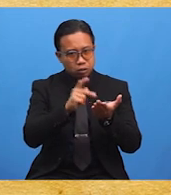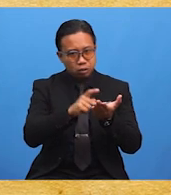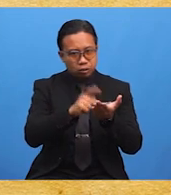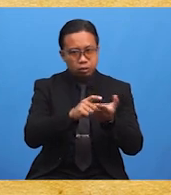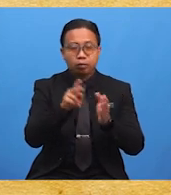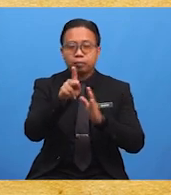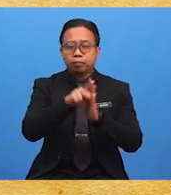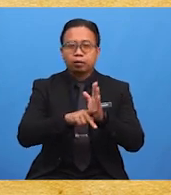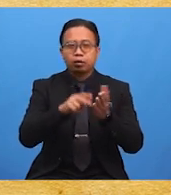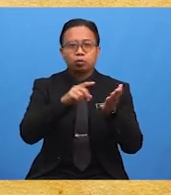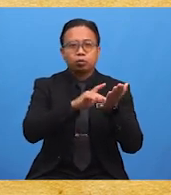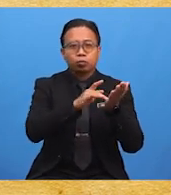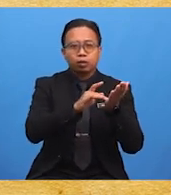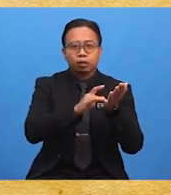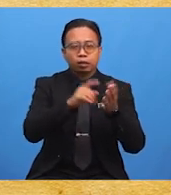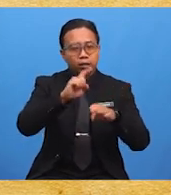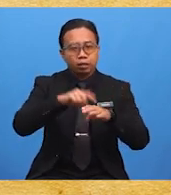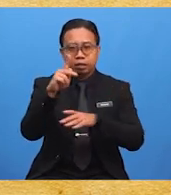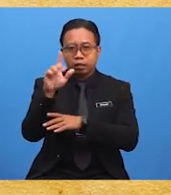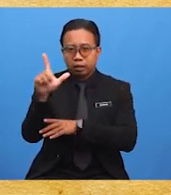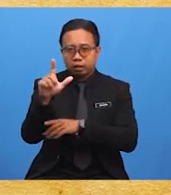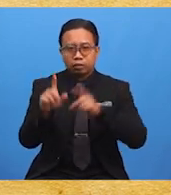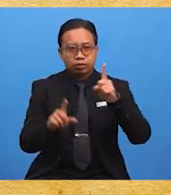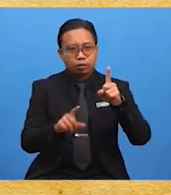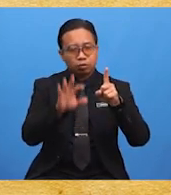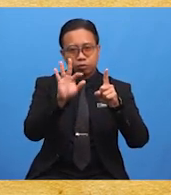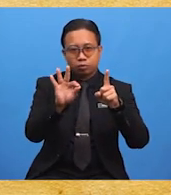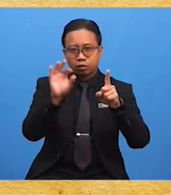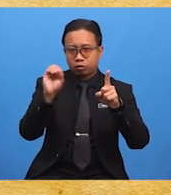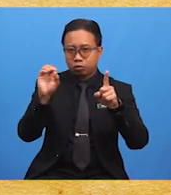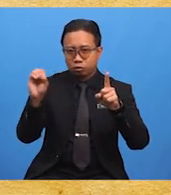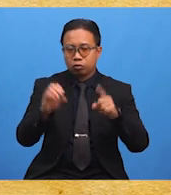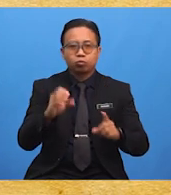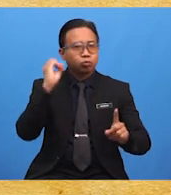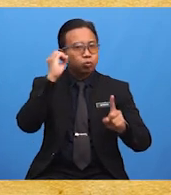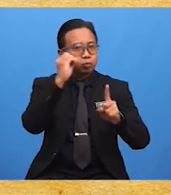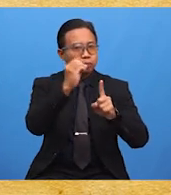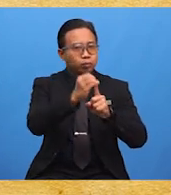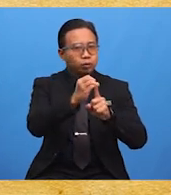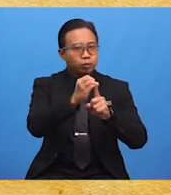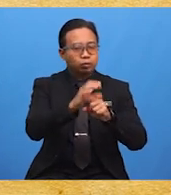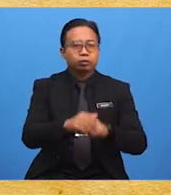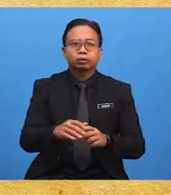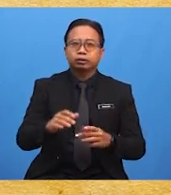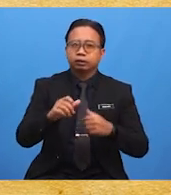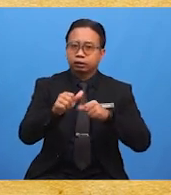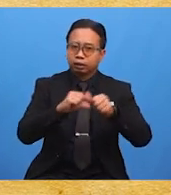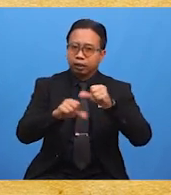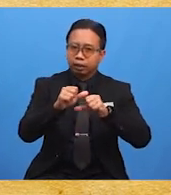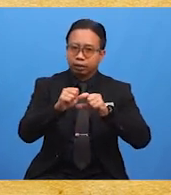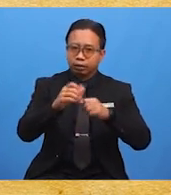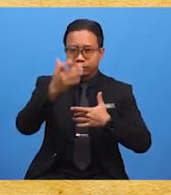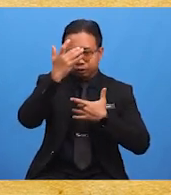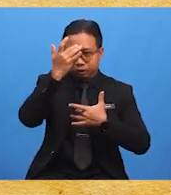pada tahun 1900 yang menubuhkan penyelidikan saintifik kepada penyakit